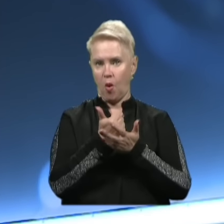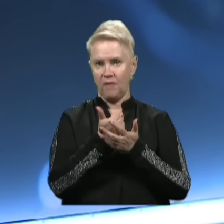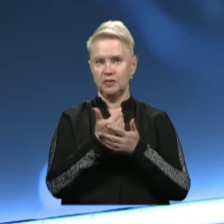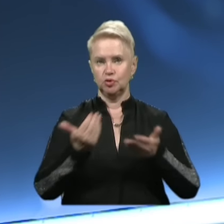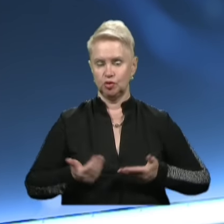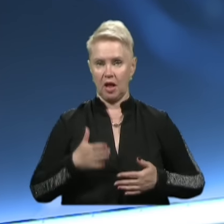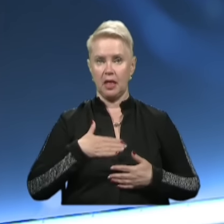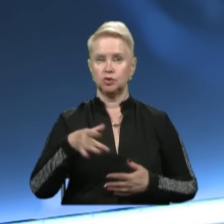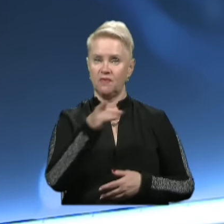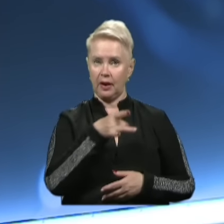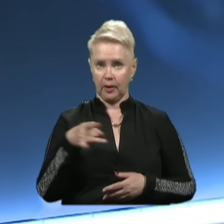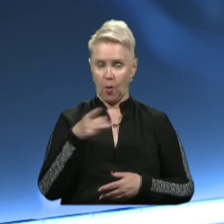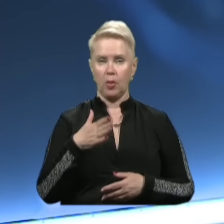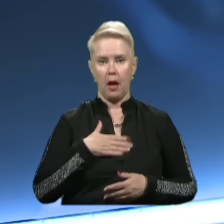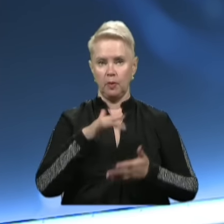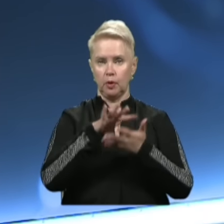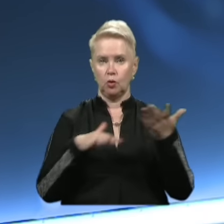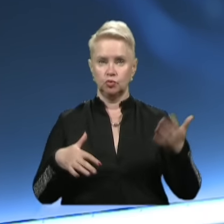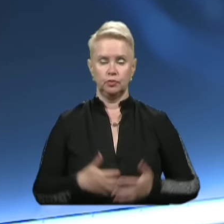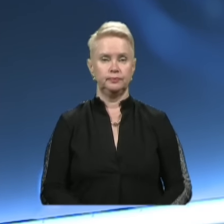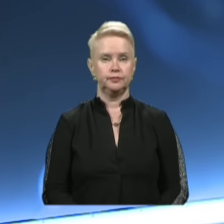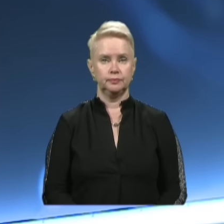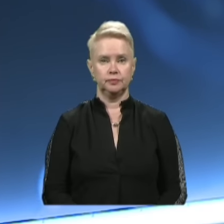життя нашого регіону. А ми продовжуємо.